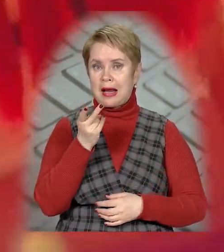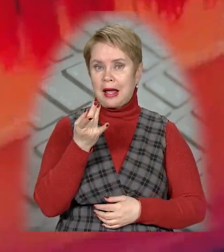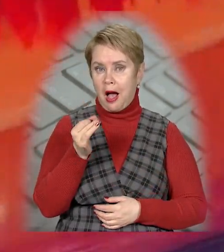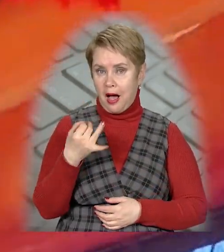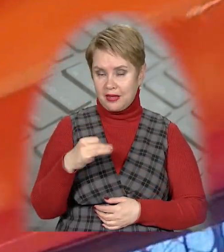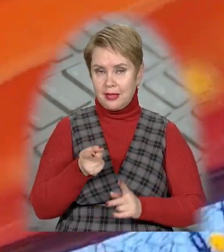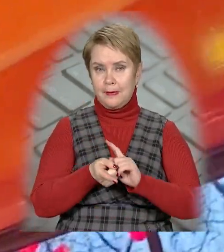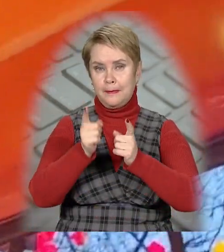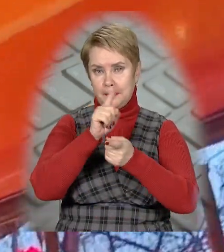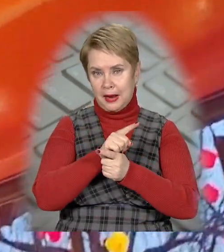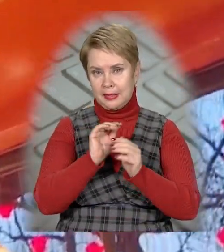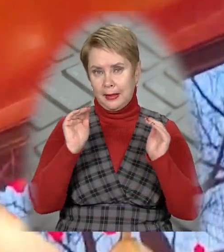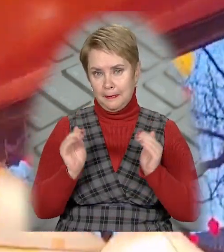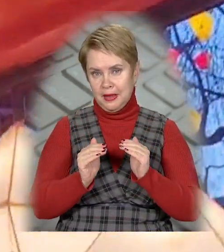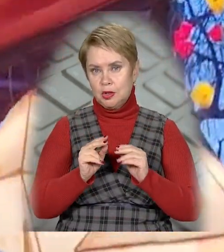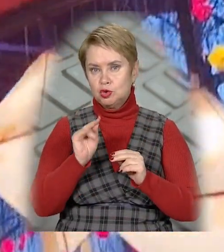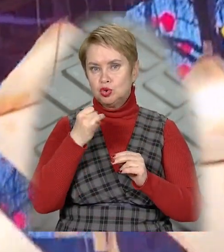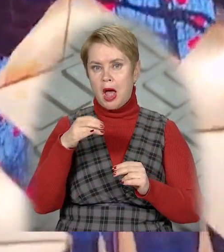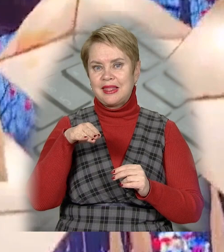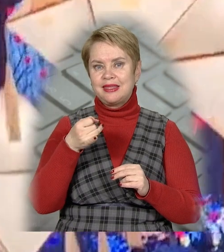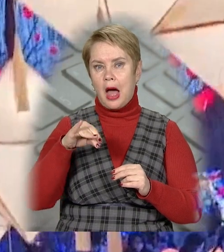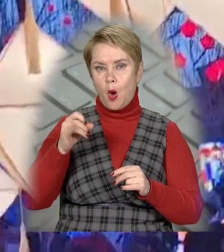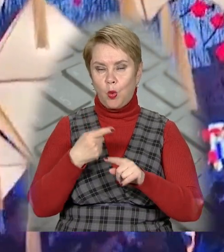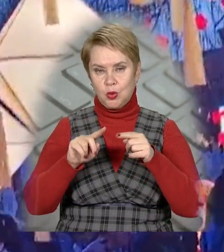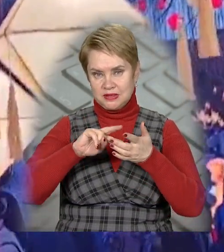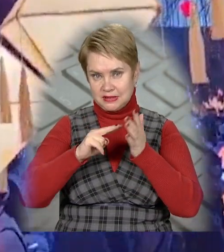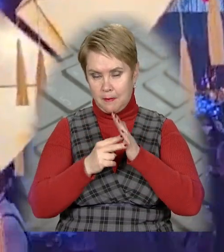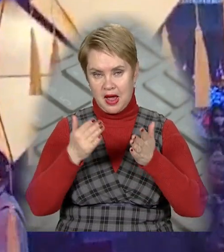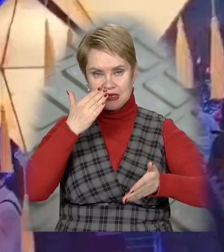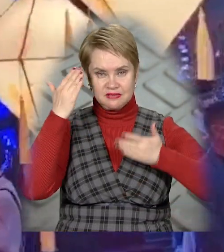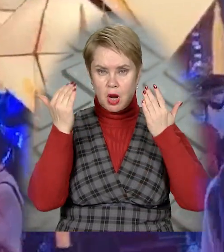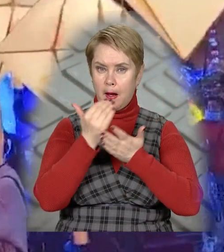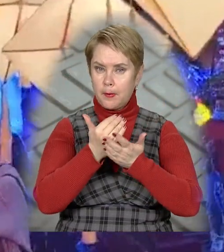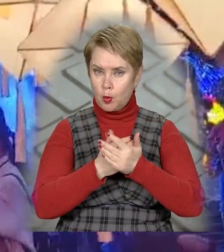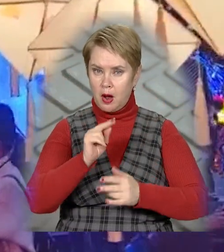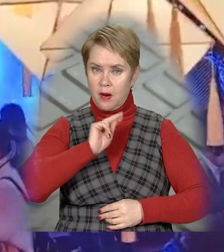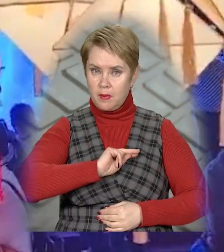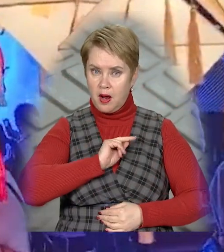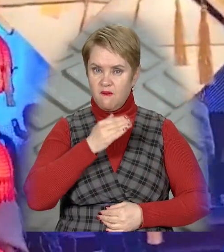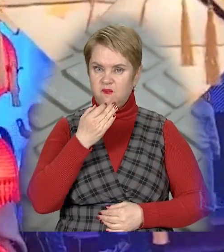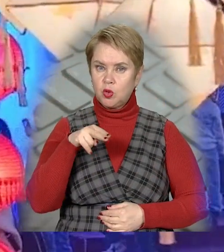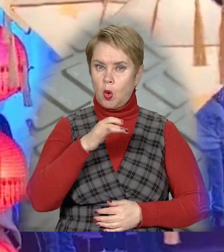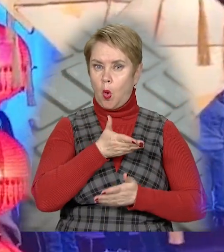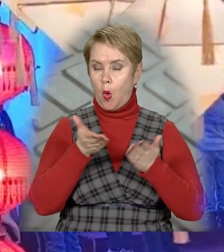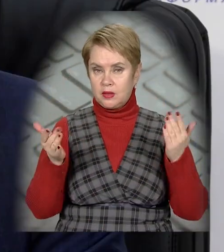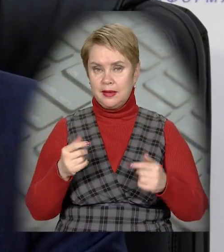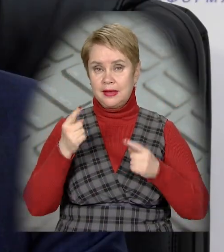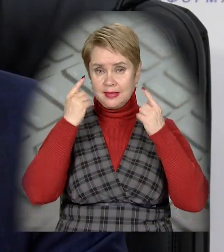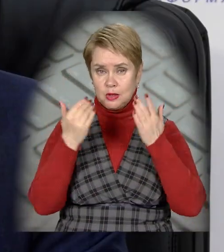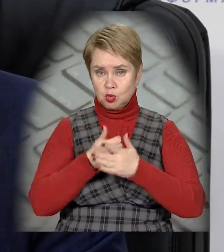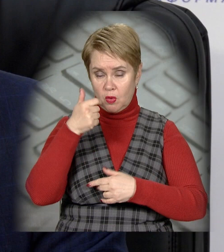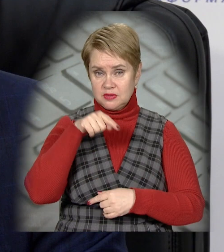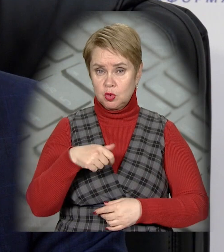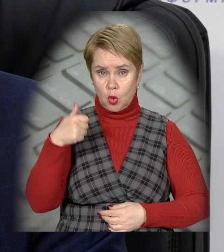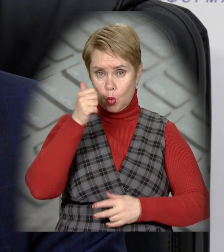Барикадній, яку перетворять на міні-версію Чайна Тауну. Запланована розважальна програма працюватиме Фудкорт. Китайський Новий